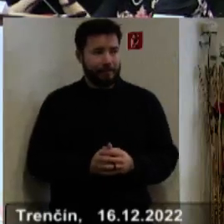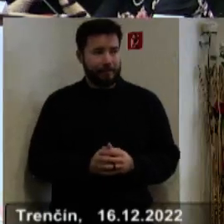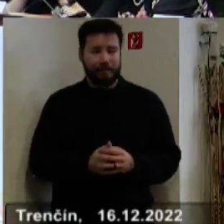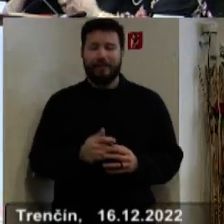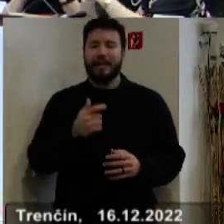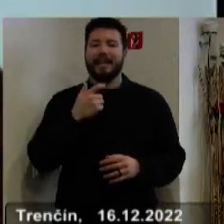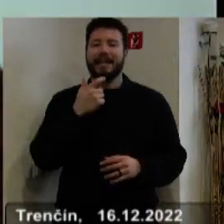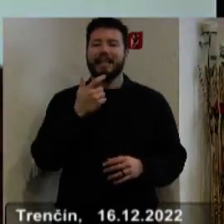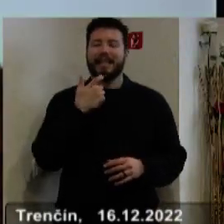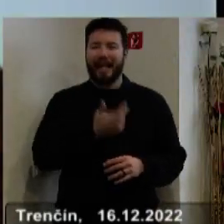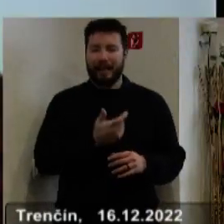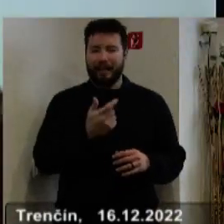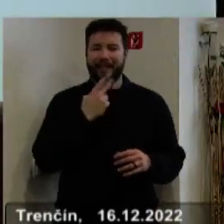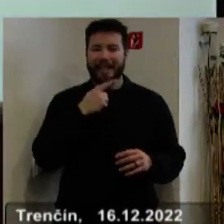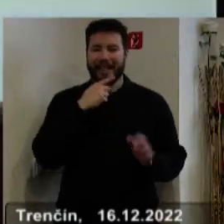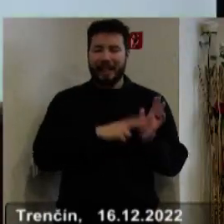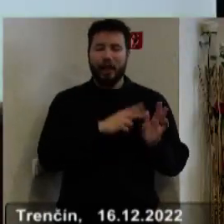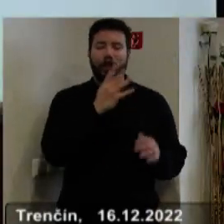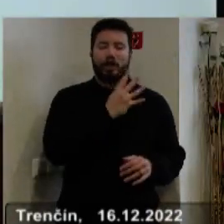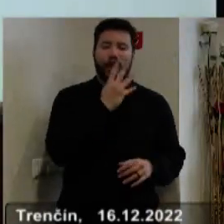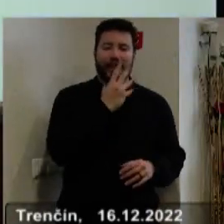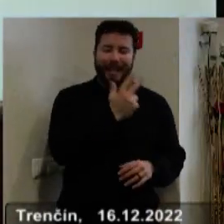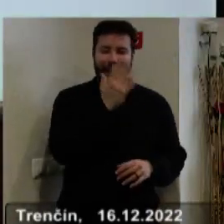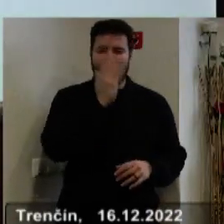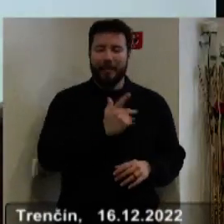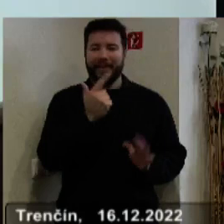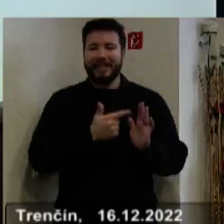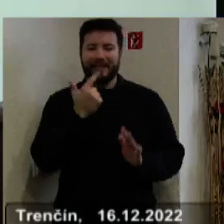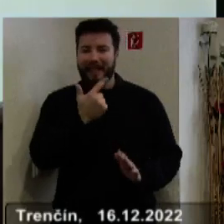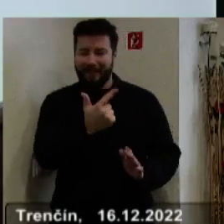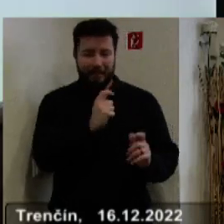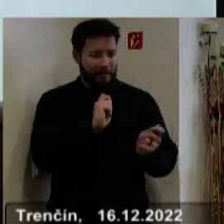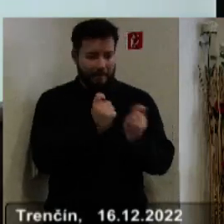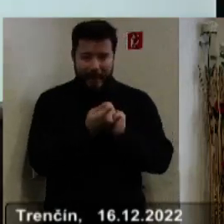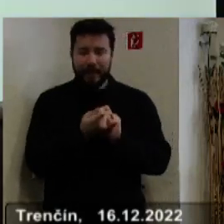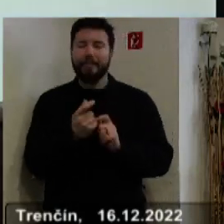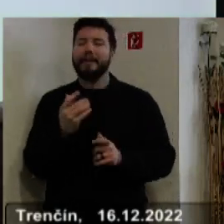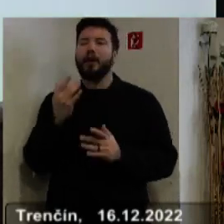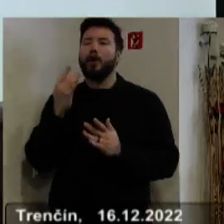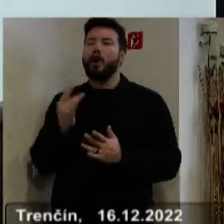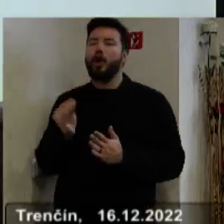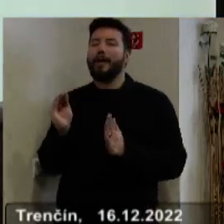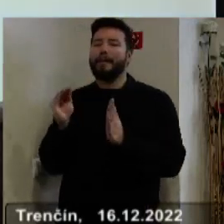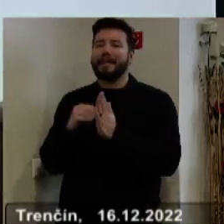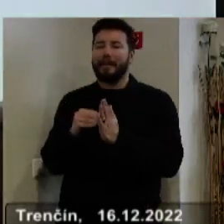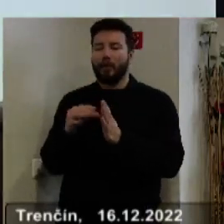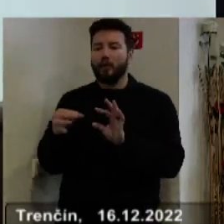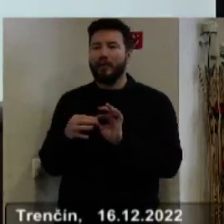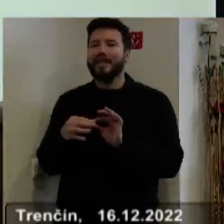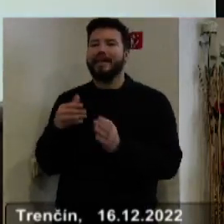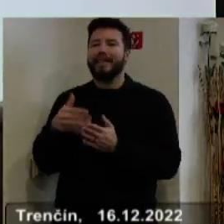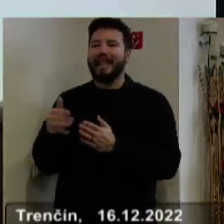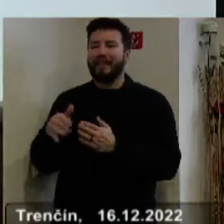záväzného nariadenia výšky mesečného príspevku na čiastočnú úradu nákladov spojených s